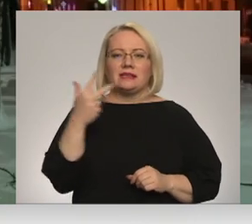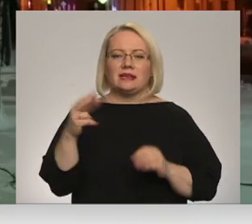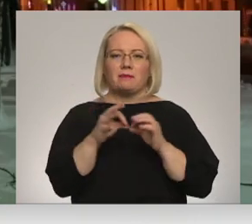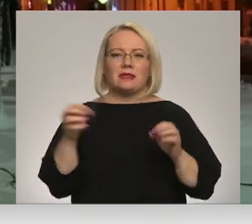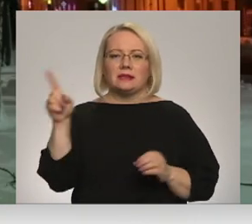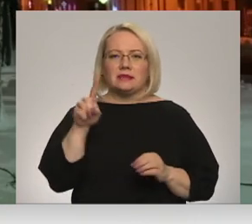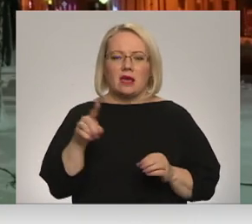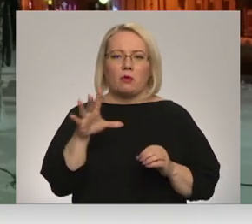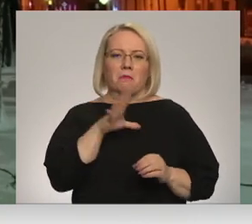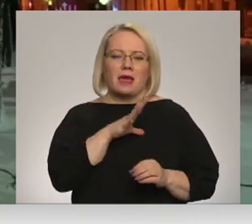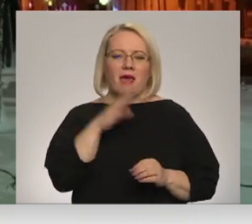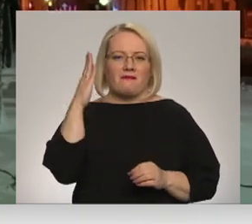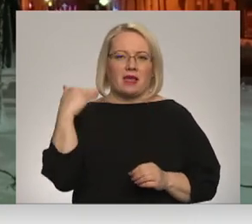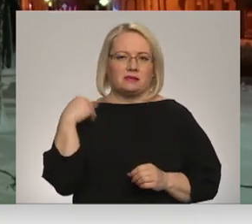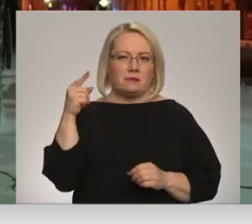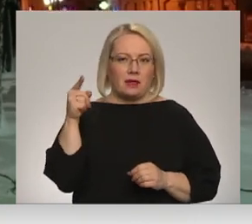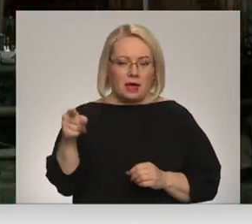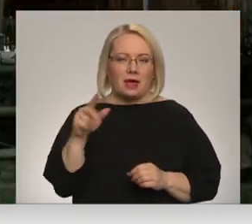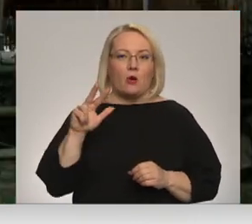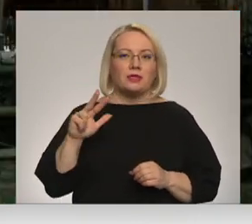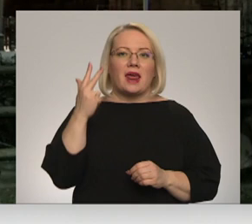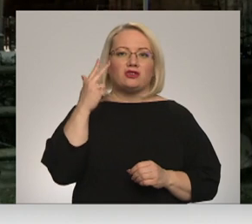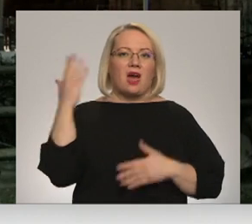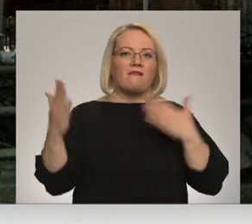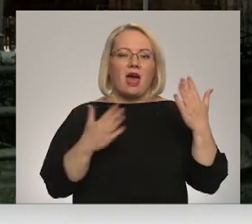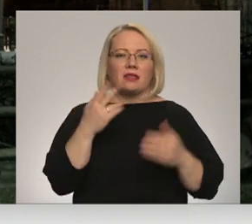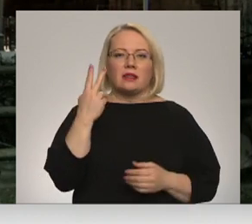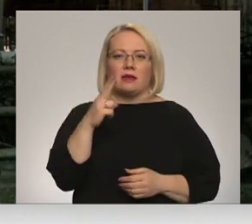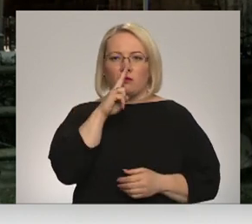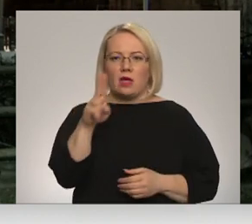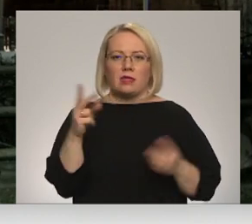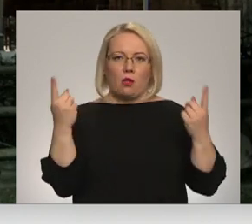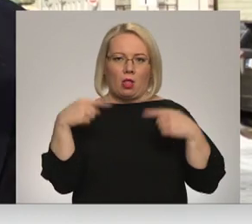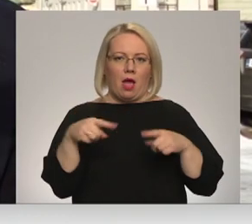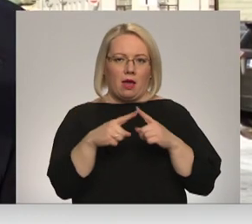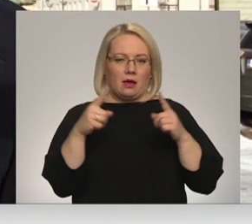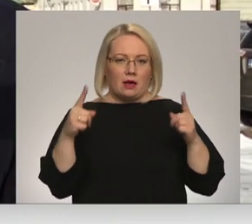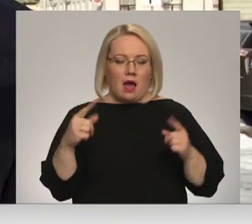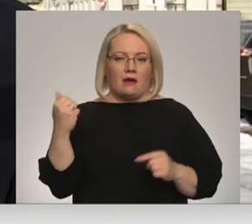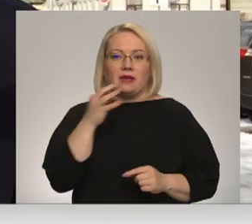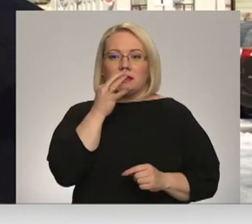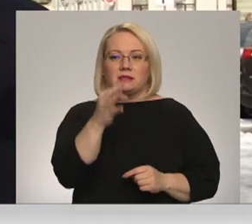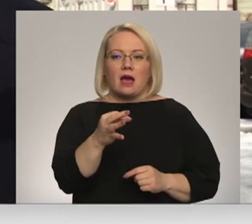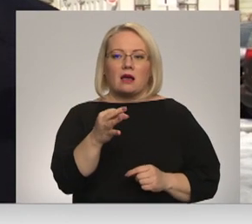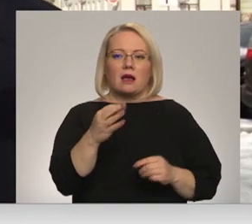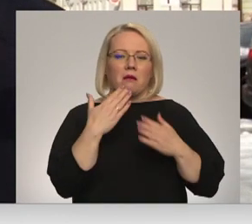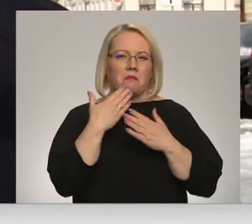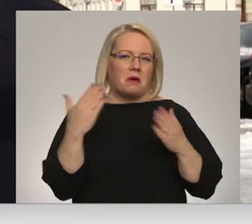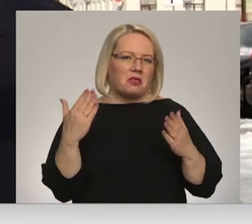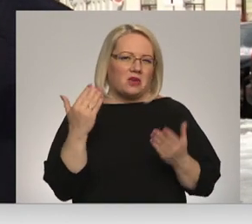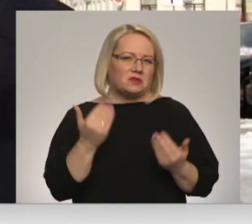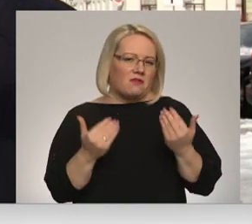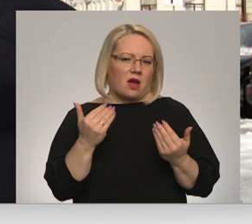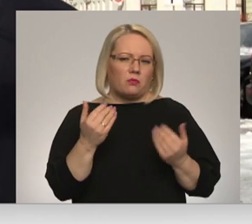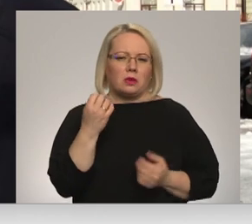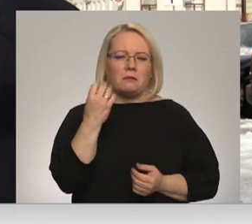pārsteidzas Ventspili. Šī ir jau trešā vētra divu nedēļu lēkā. Jāsaka godīgi, pēdējos, var teikt, jau pat